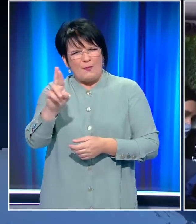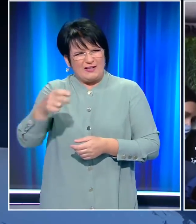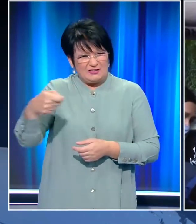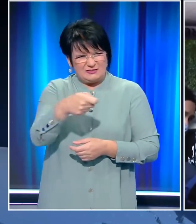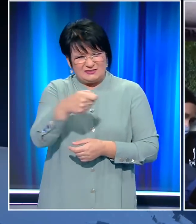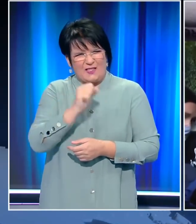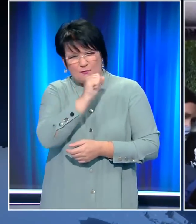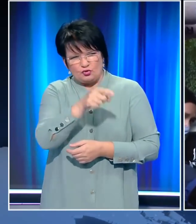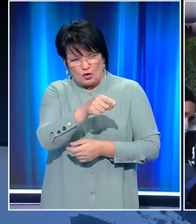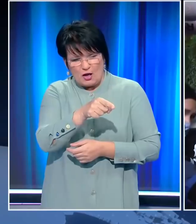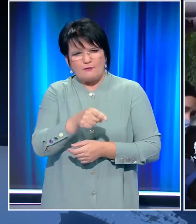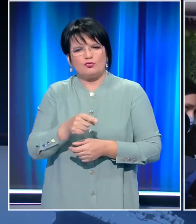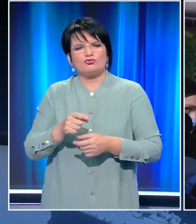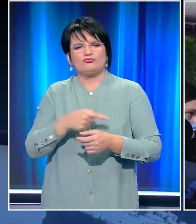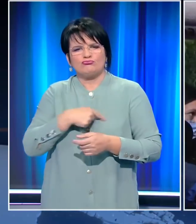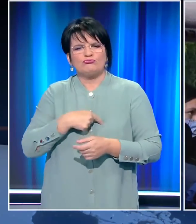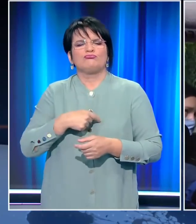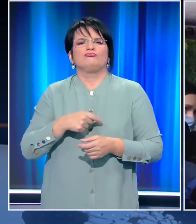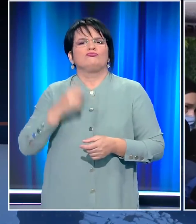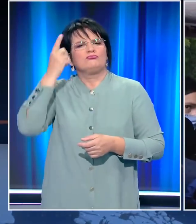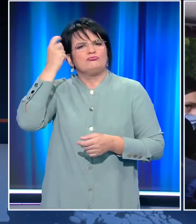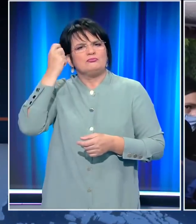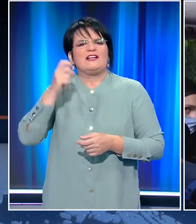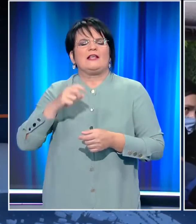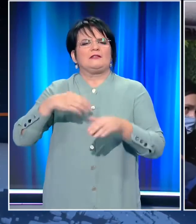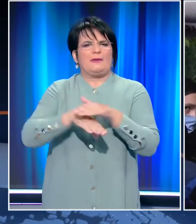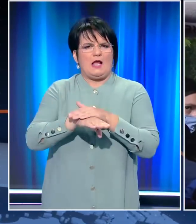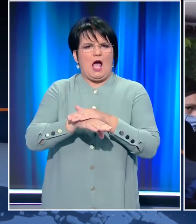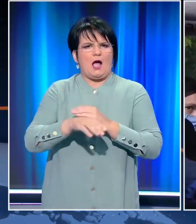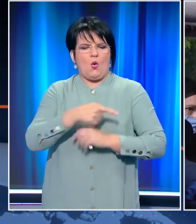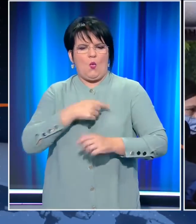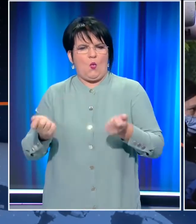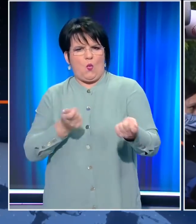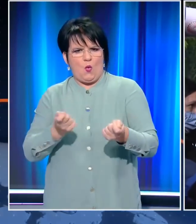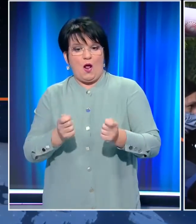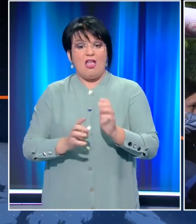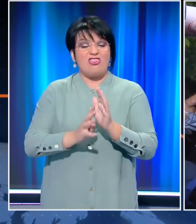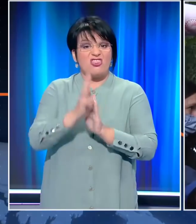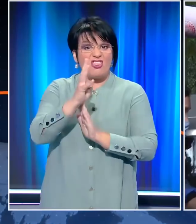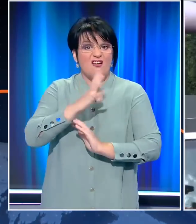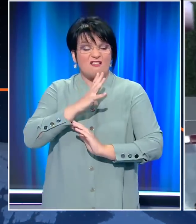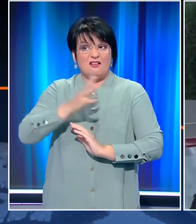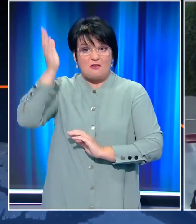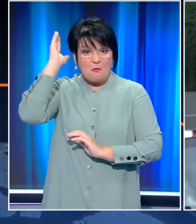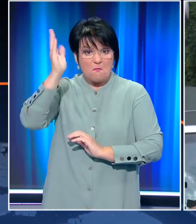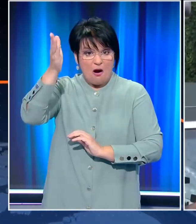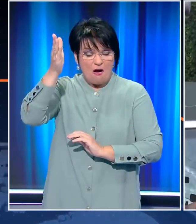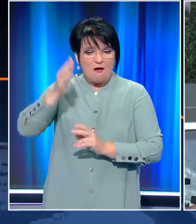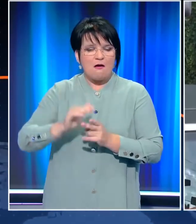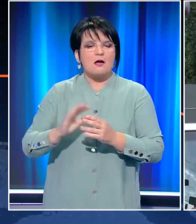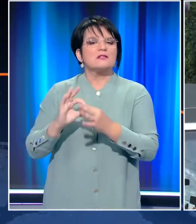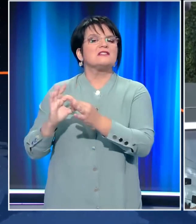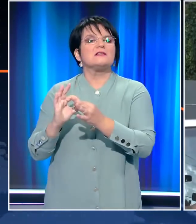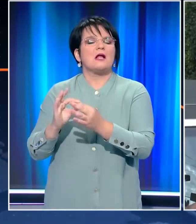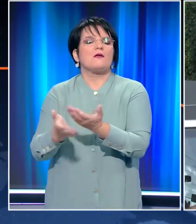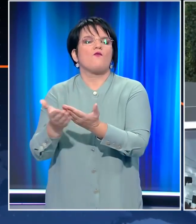αλλά και οι πυρηνάρχες Νίκιας και Πειραιά. Ακόμα 14 καταδικαστέντες ως συνεργοί